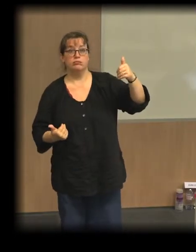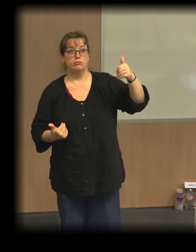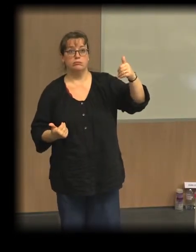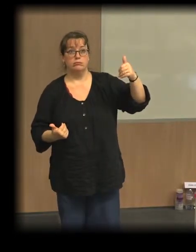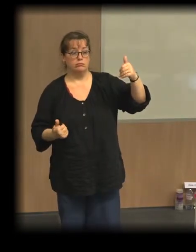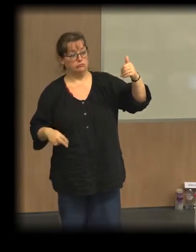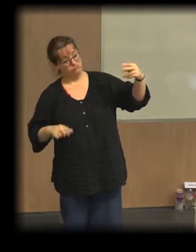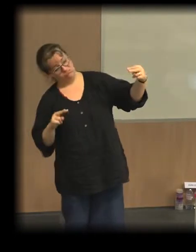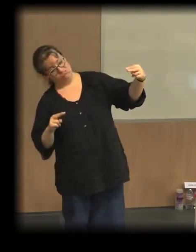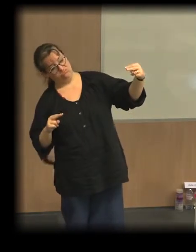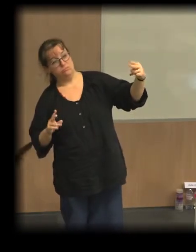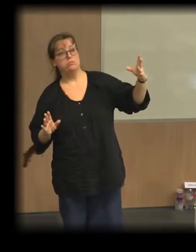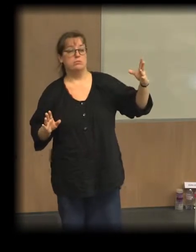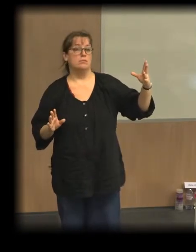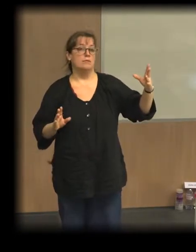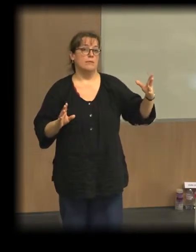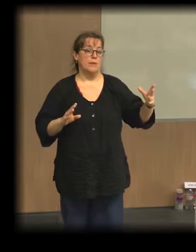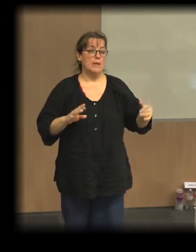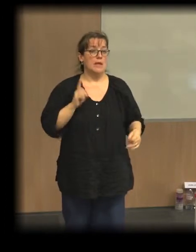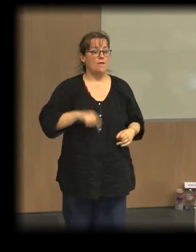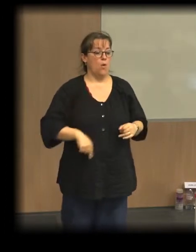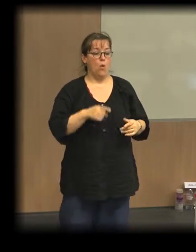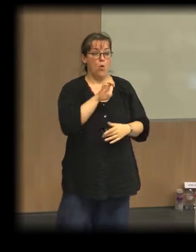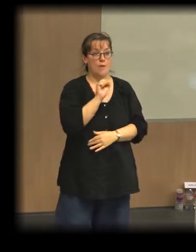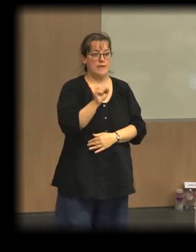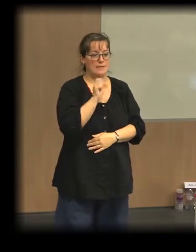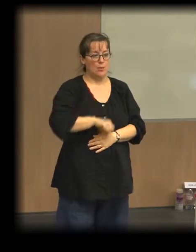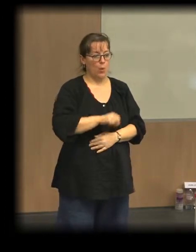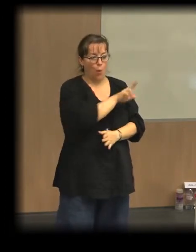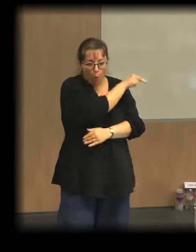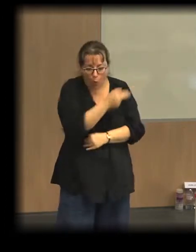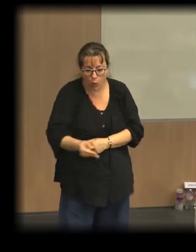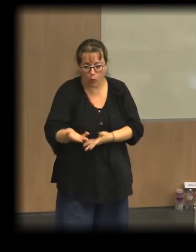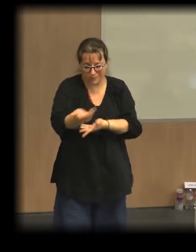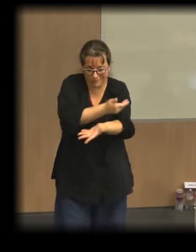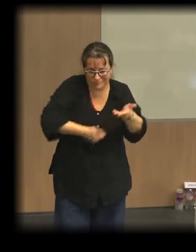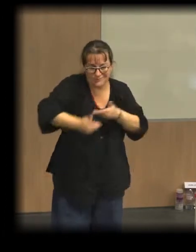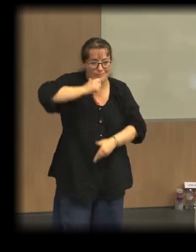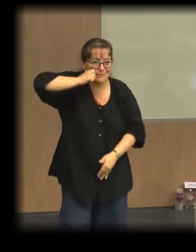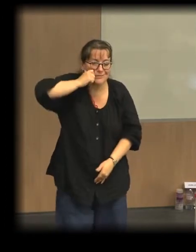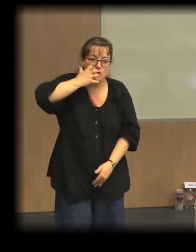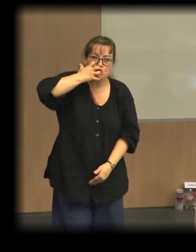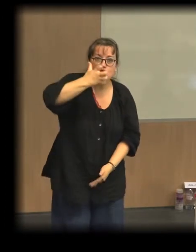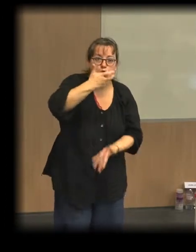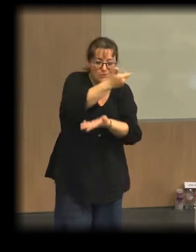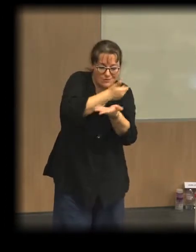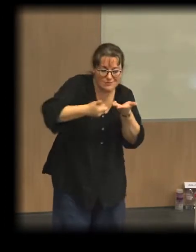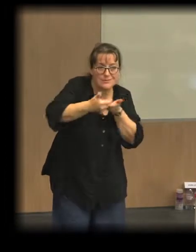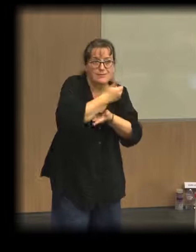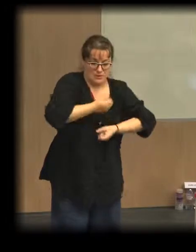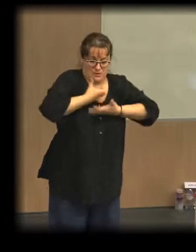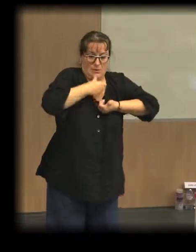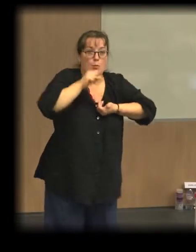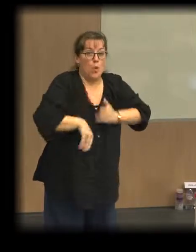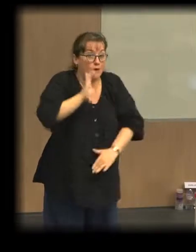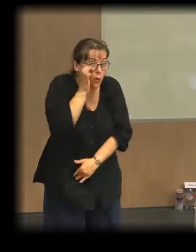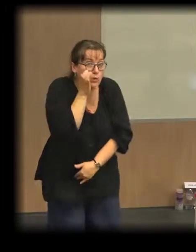nous permettent de revenir à une économie qui soit au service des êtres humains et non pas autonomisée.